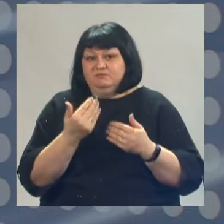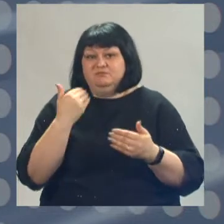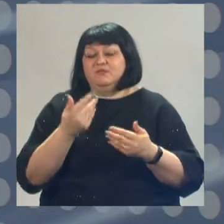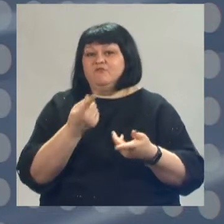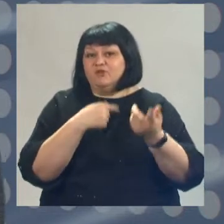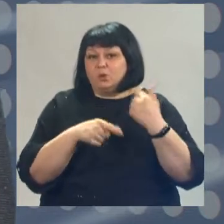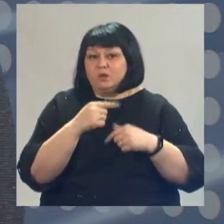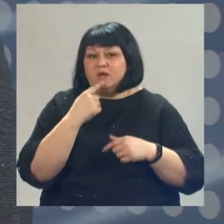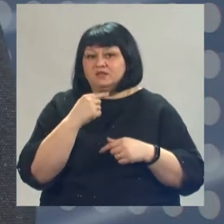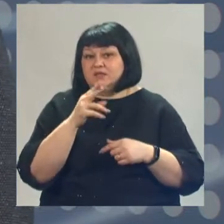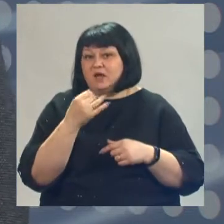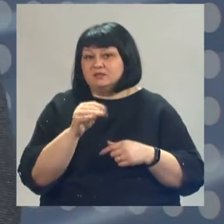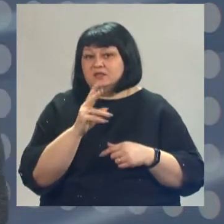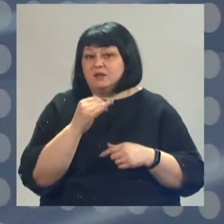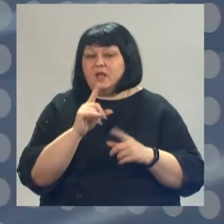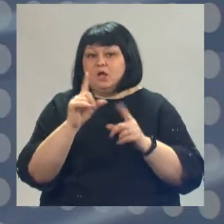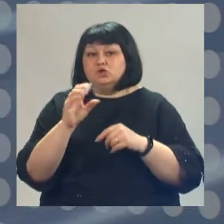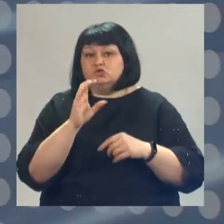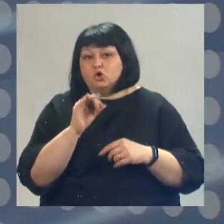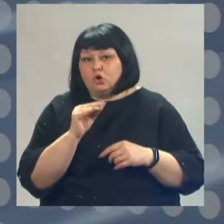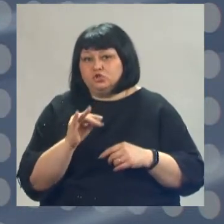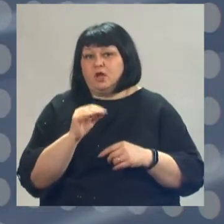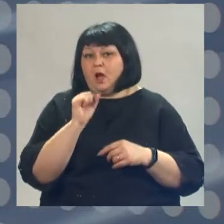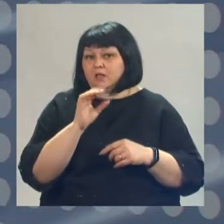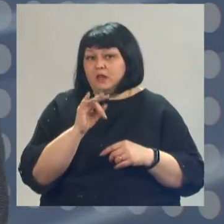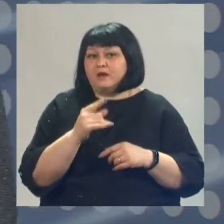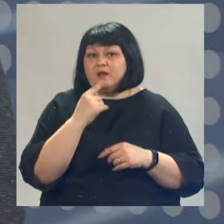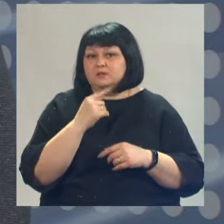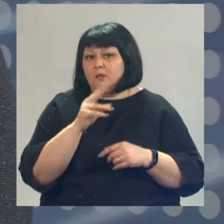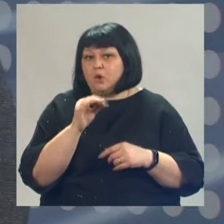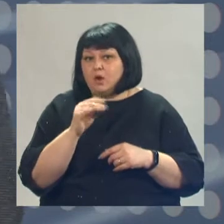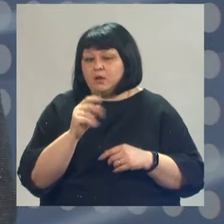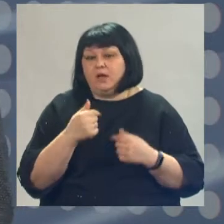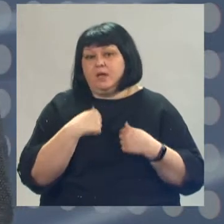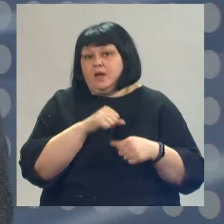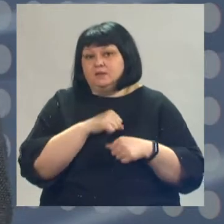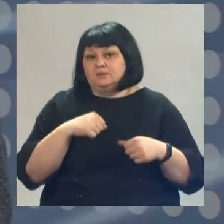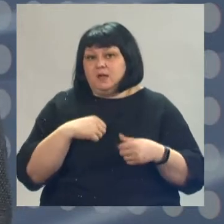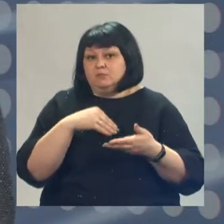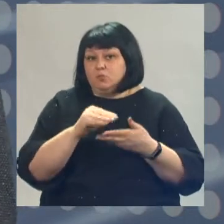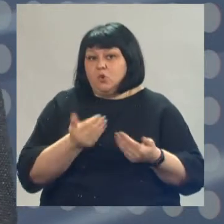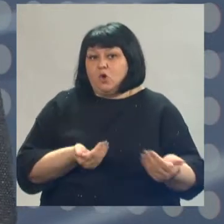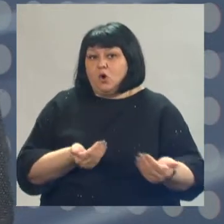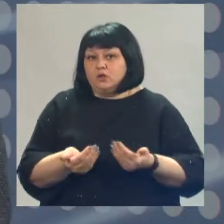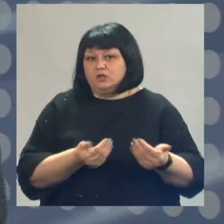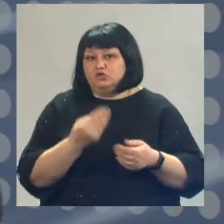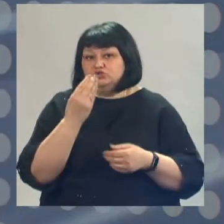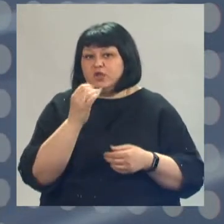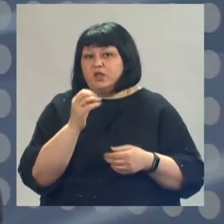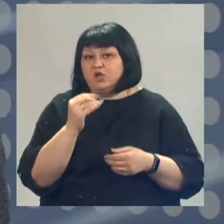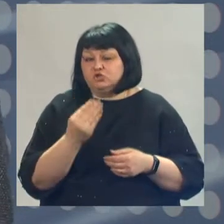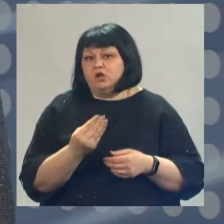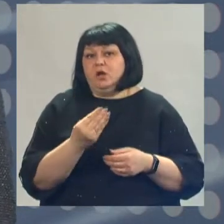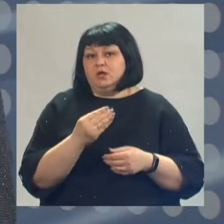краю. Ездили в Сочи, Адлер, Красная Поляна. А я сам приобрел горнолыжный тур в Шерегеш, в